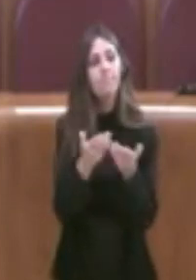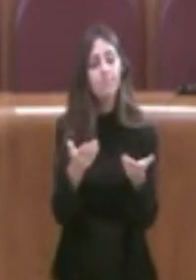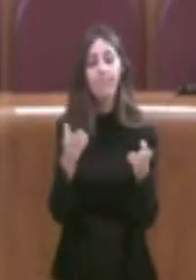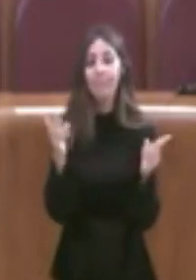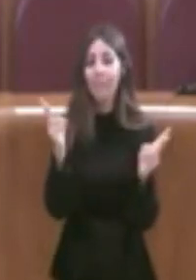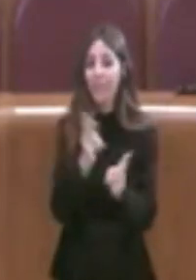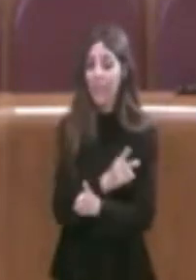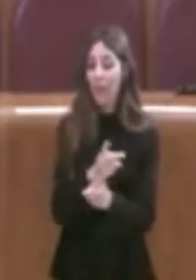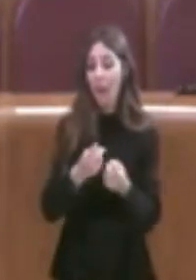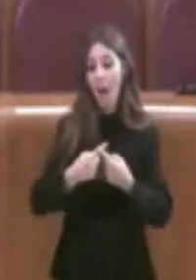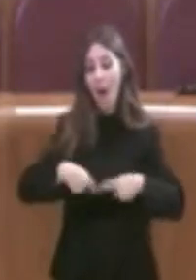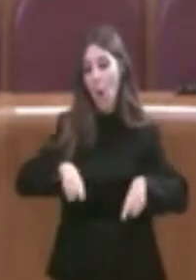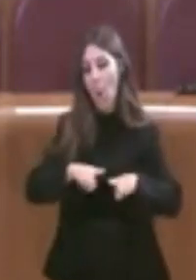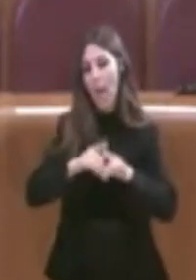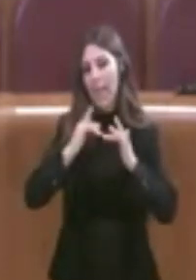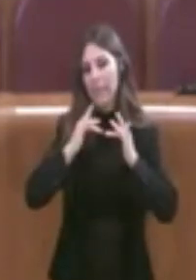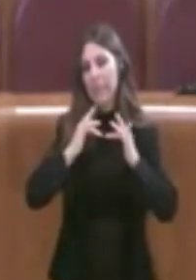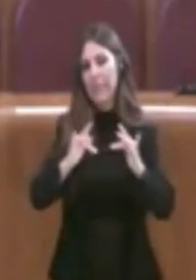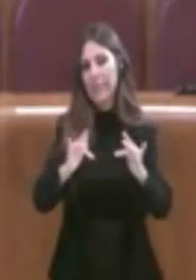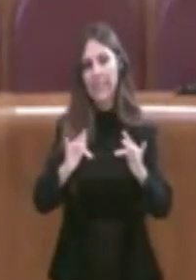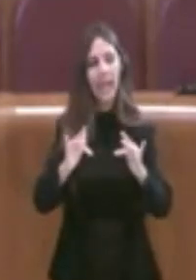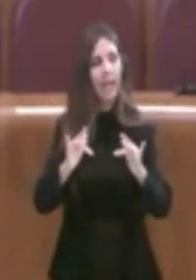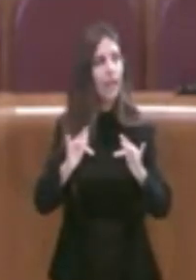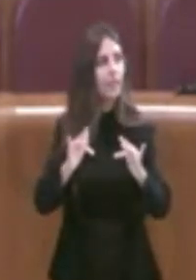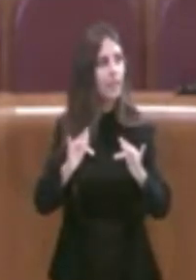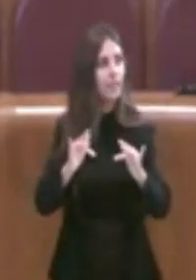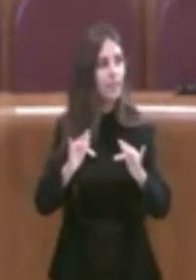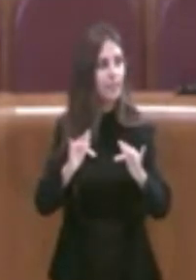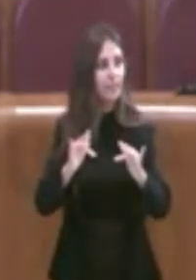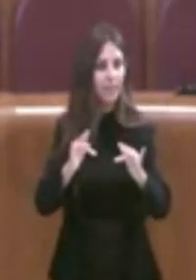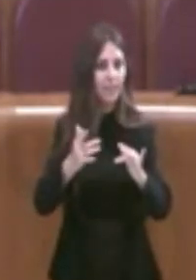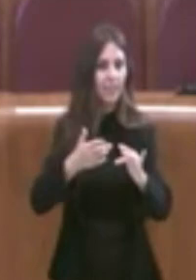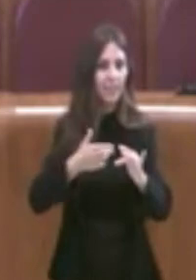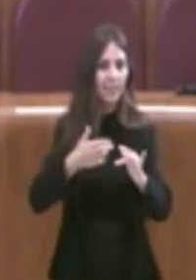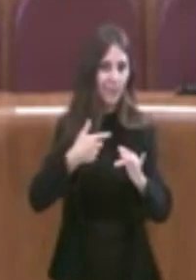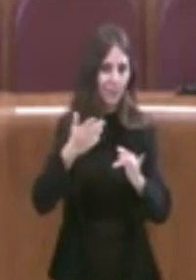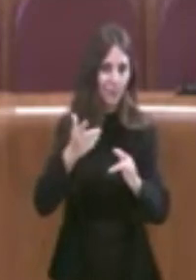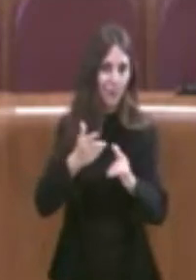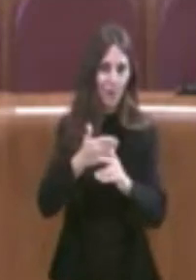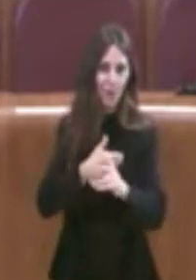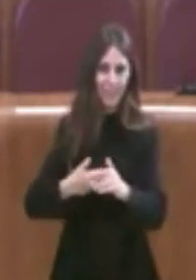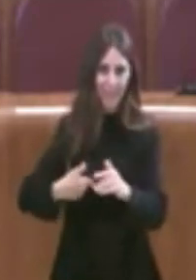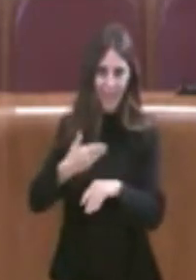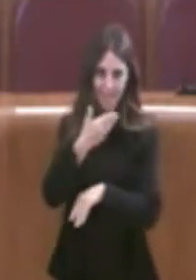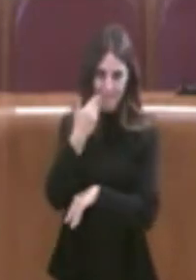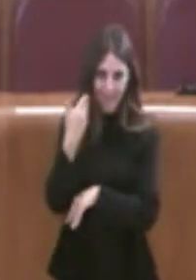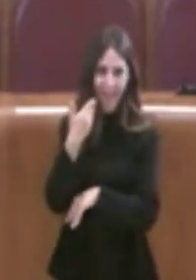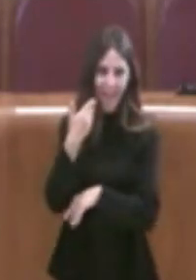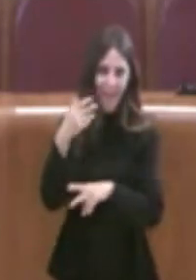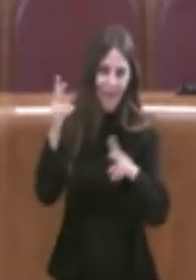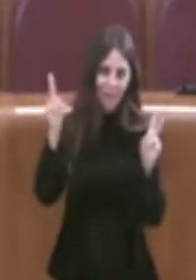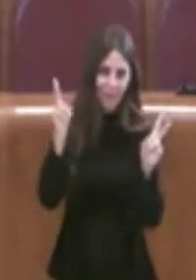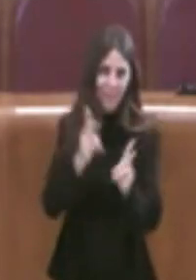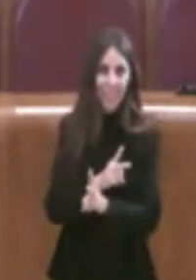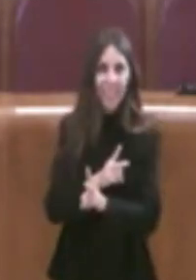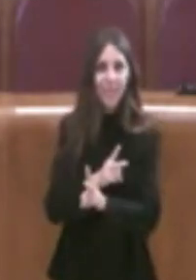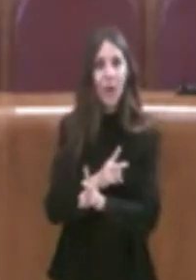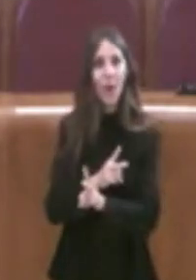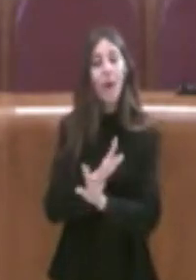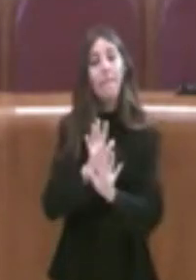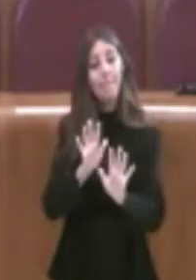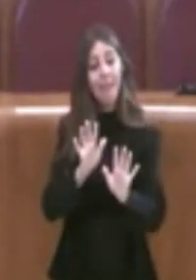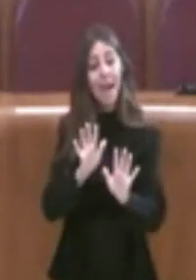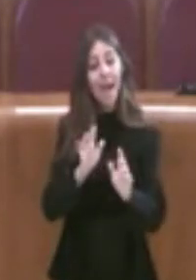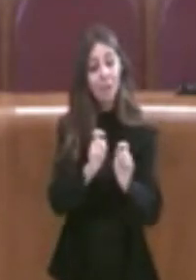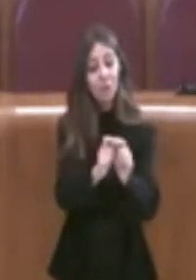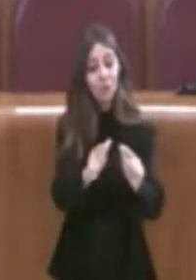sia vuota, sicuramente per carità, sicuramente non possiamo dire che ci sono tutti i consiglieri, questo è vero, però è anche vero che questa